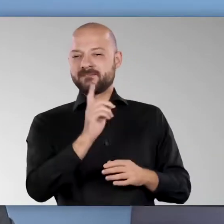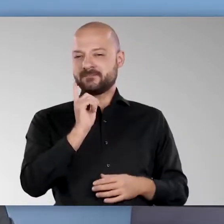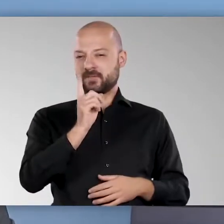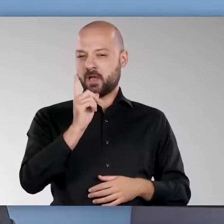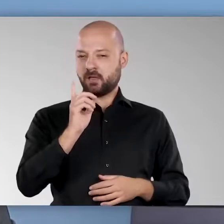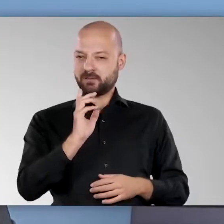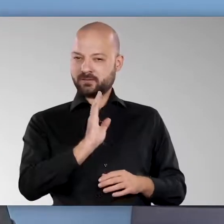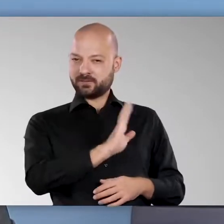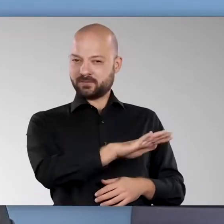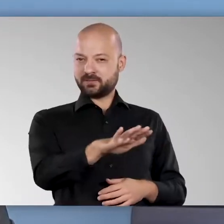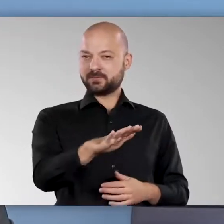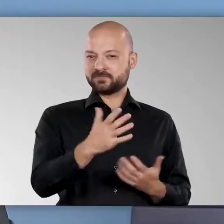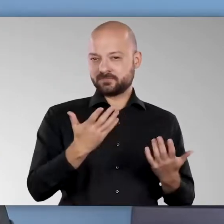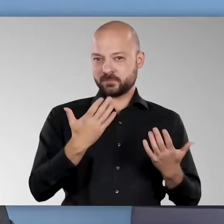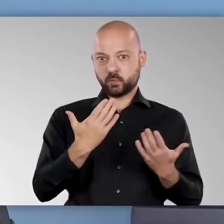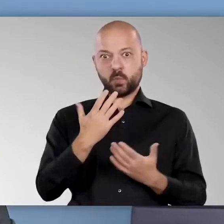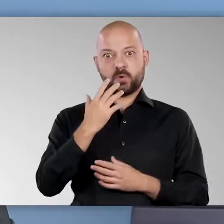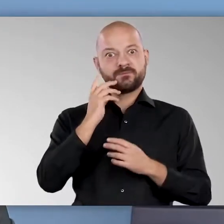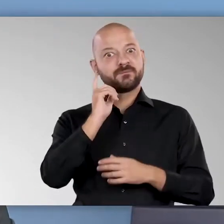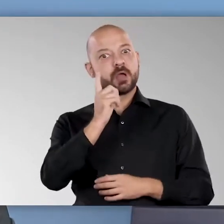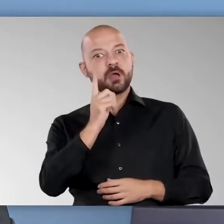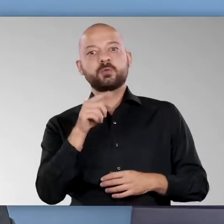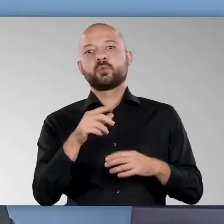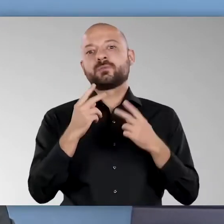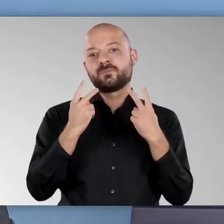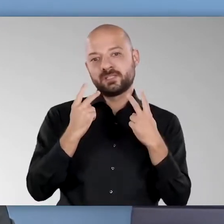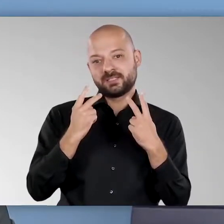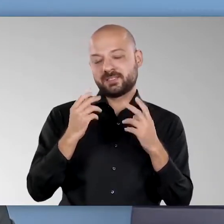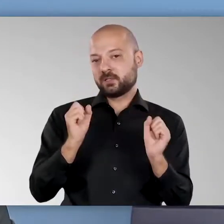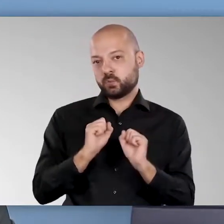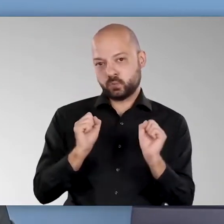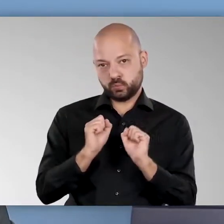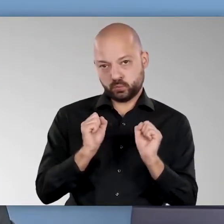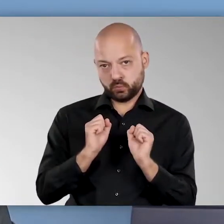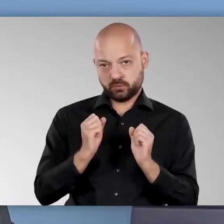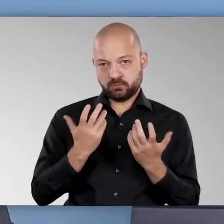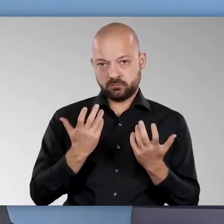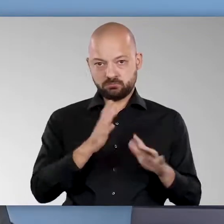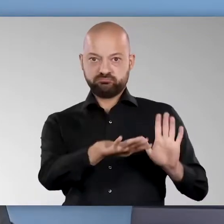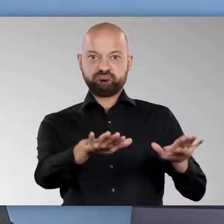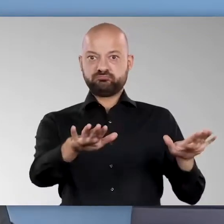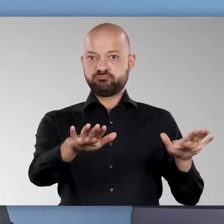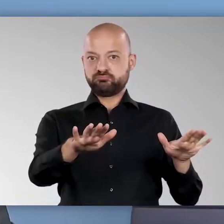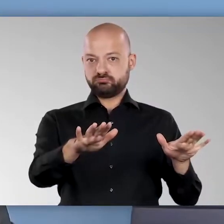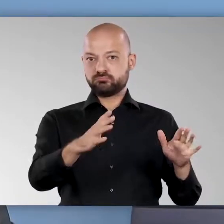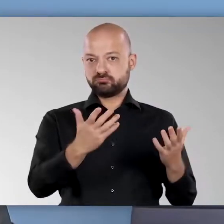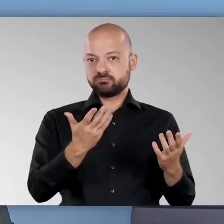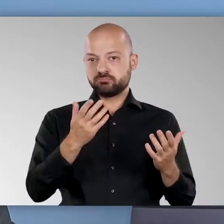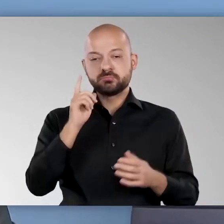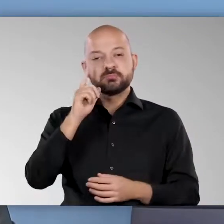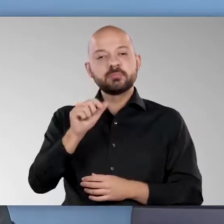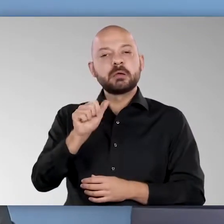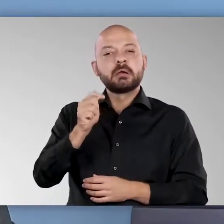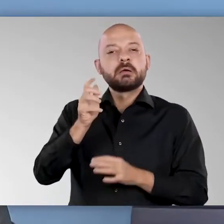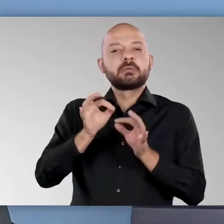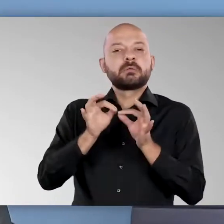dann andere warnen kann. Und das ist für die Relevanz solcher Warnungen von allergrößter Bedeutung.